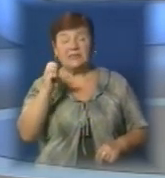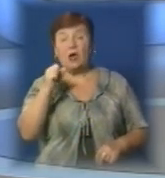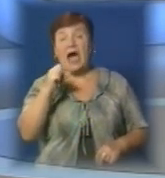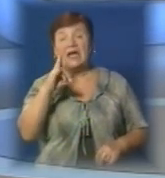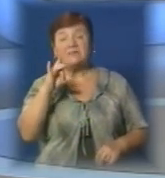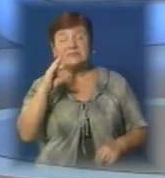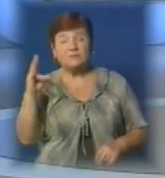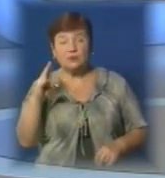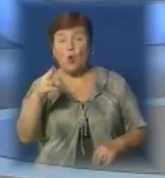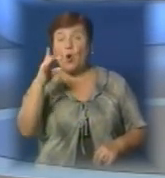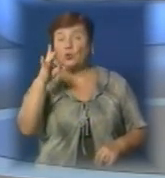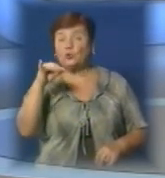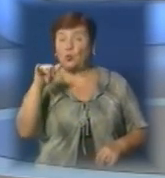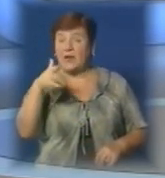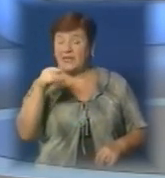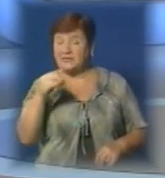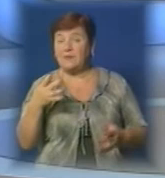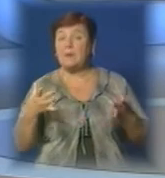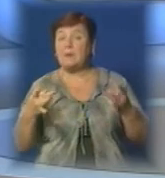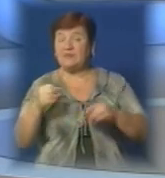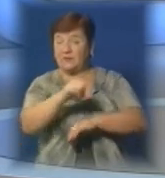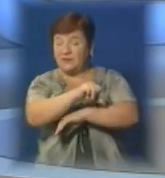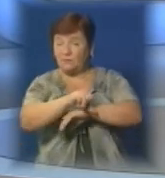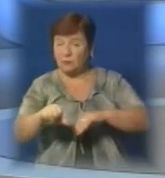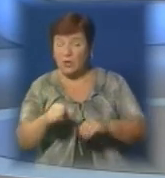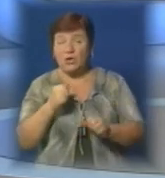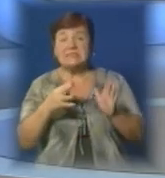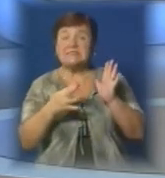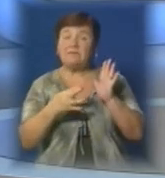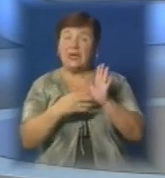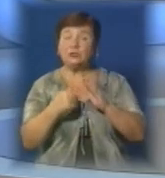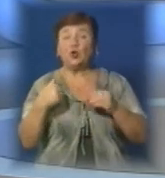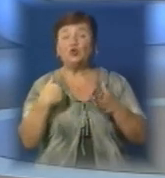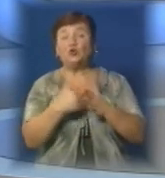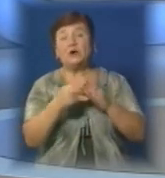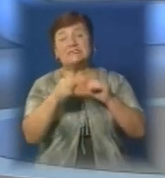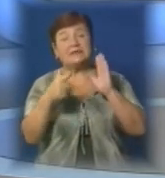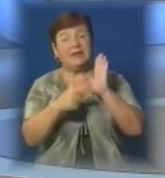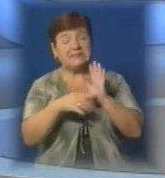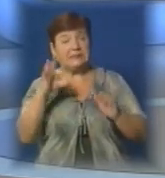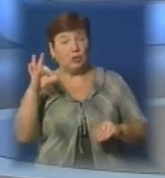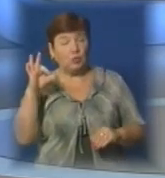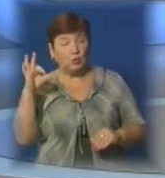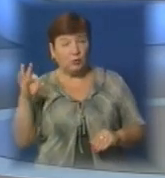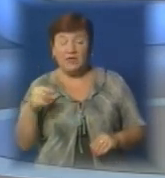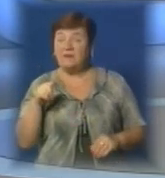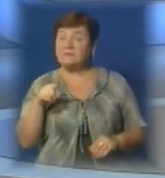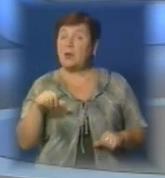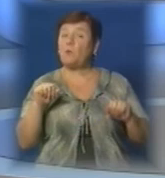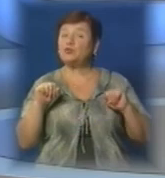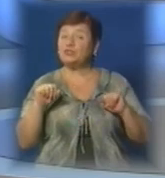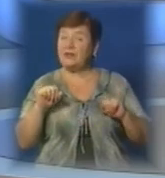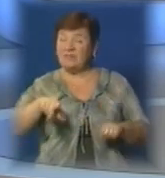Другетів і у провулку меблювиків. Роботи триватимуть з 9 ранку до 17.00 і в цей час можливі